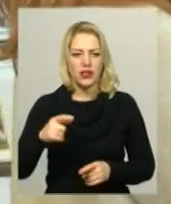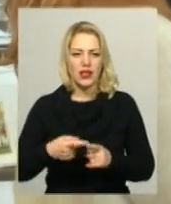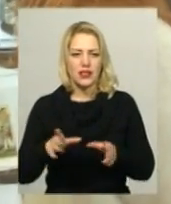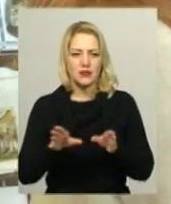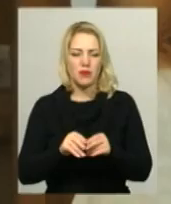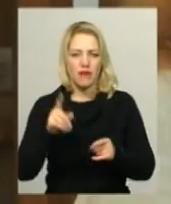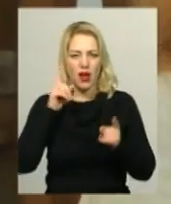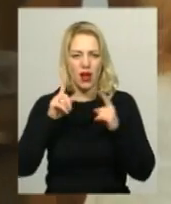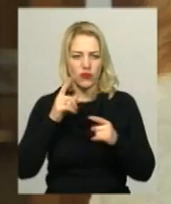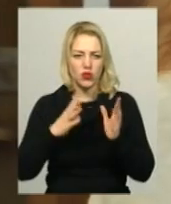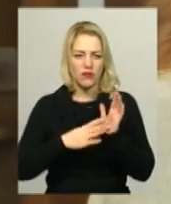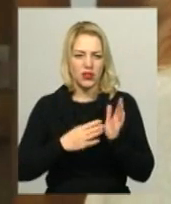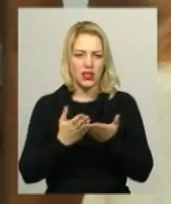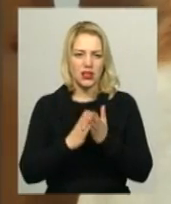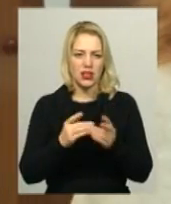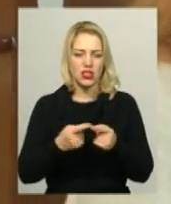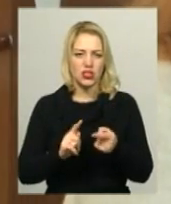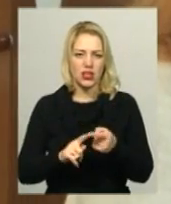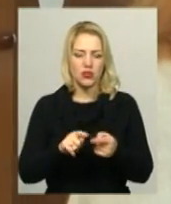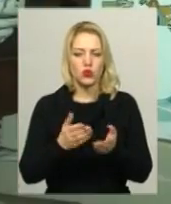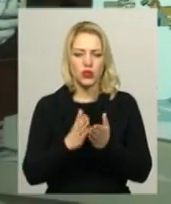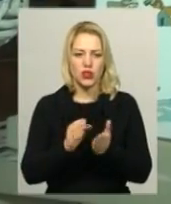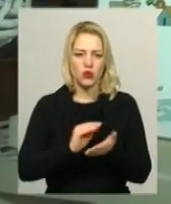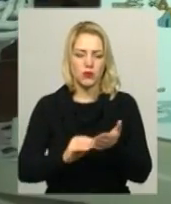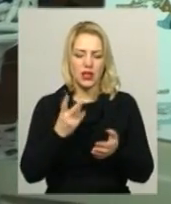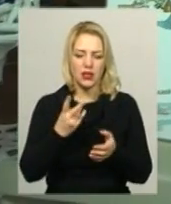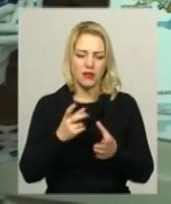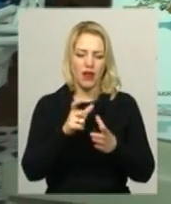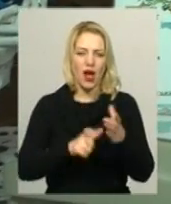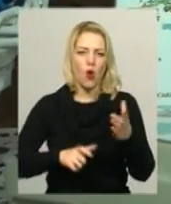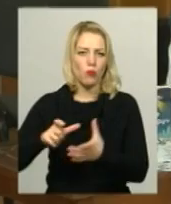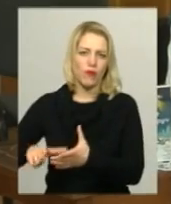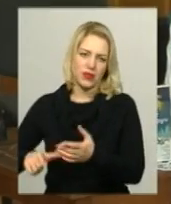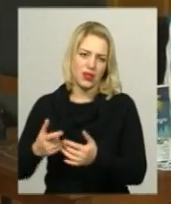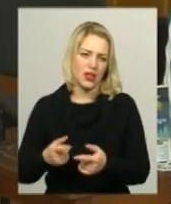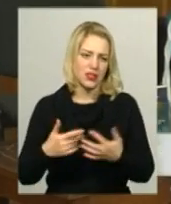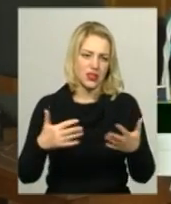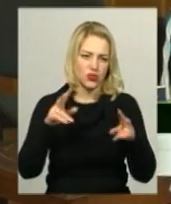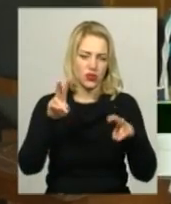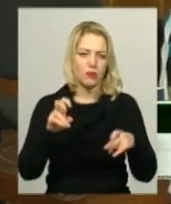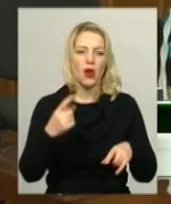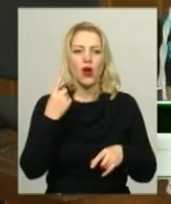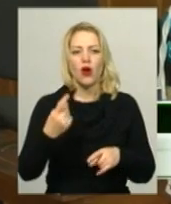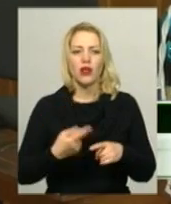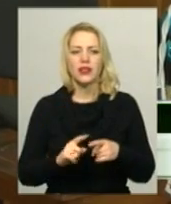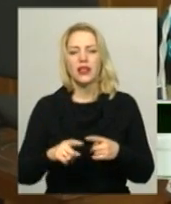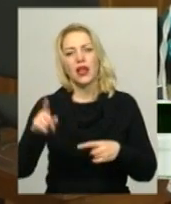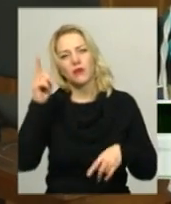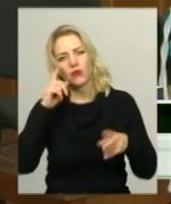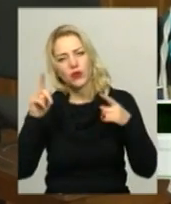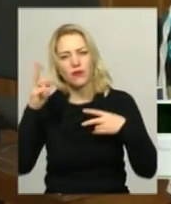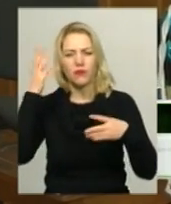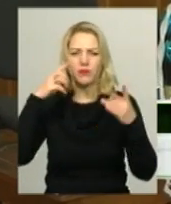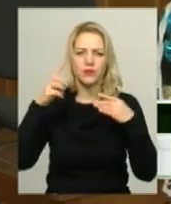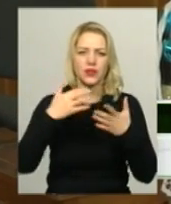дев'яти книжок. До збірки «Різдво» через «Бруч» написала два оповідання, різних за тематикою. Одне казково таке магічне, фентезійне, з